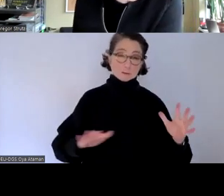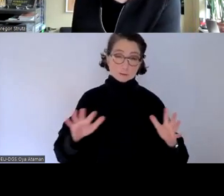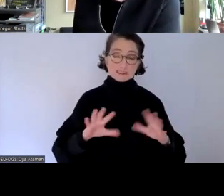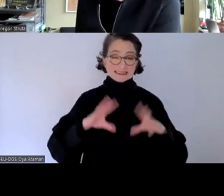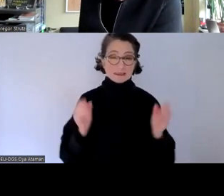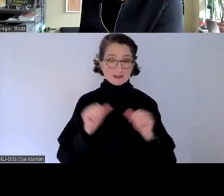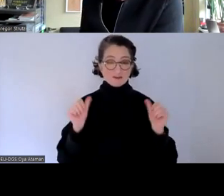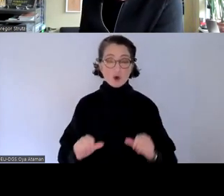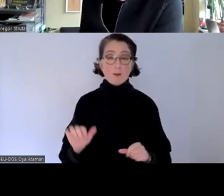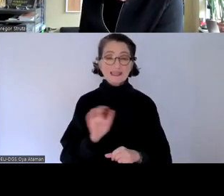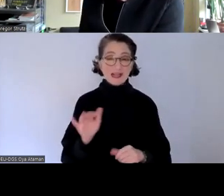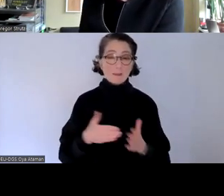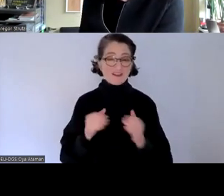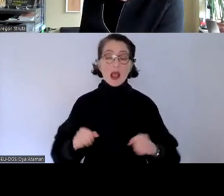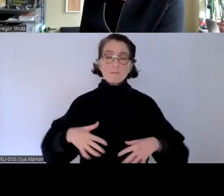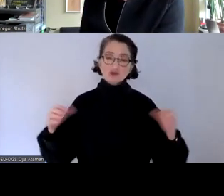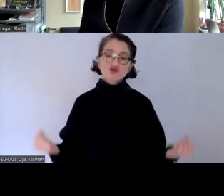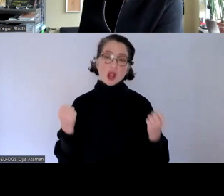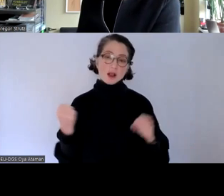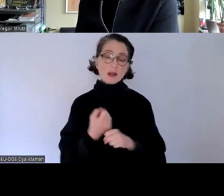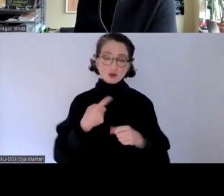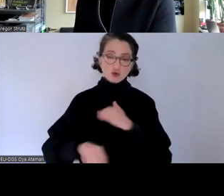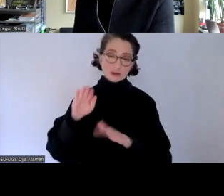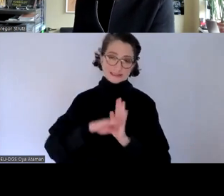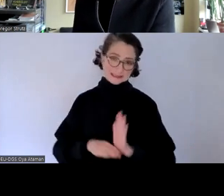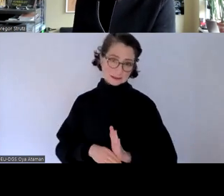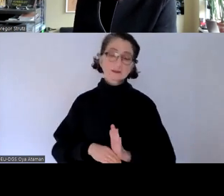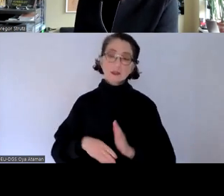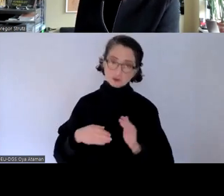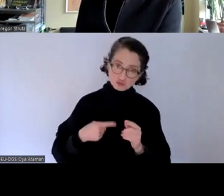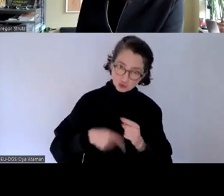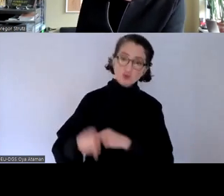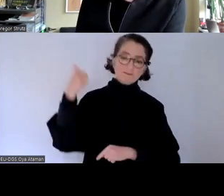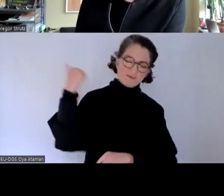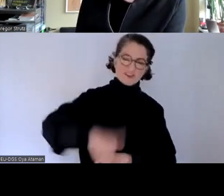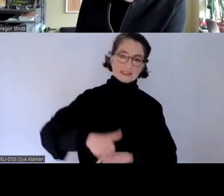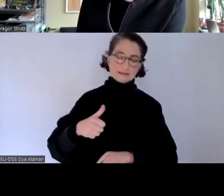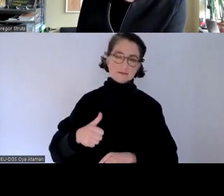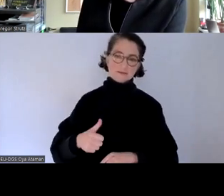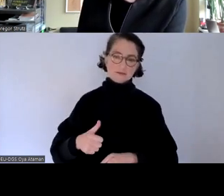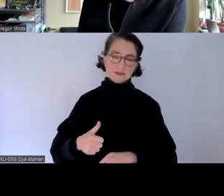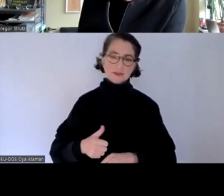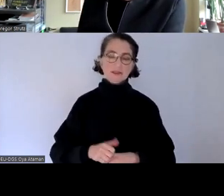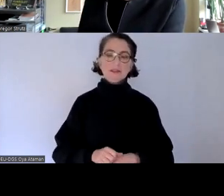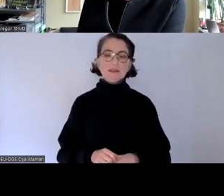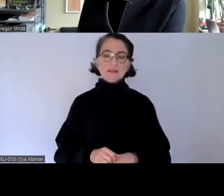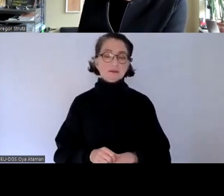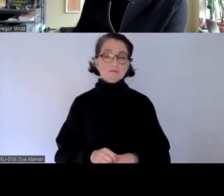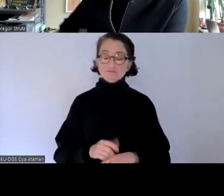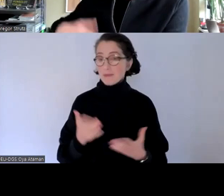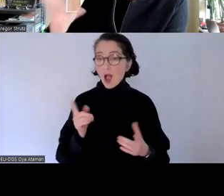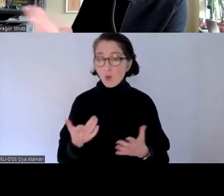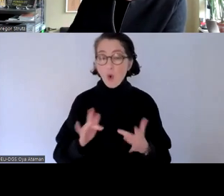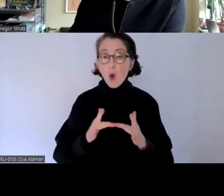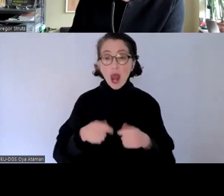barrierefreiheit deutlich gestärkt und deutlich verpflichtender aus ausgeführt bis hin eben zu online shops